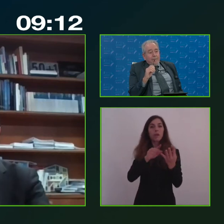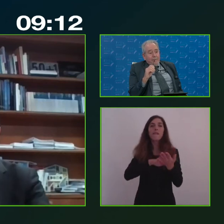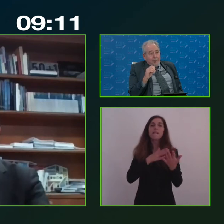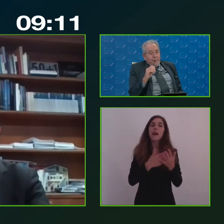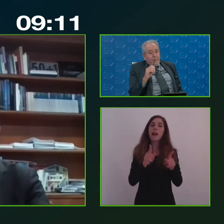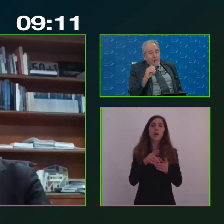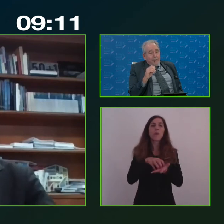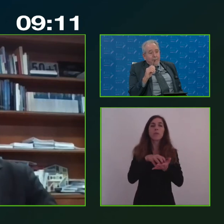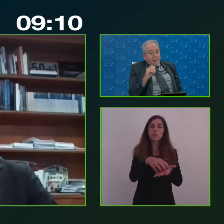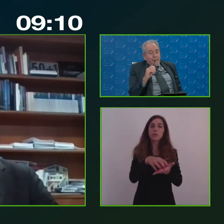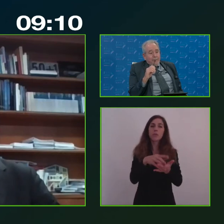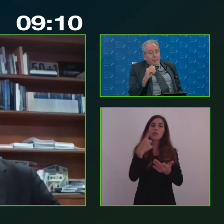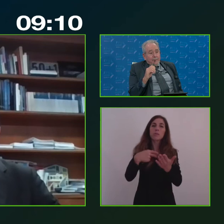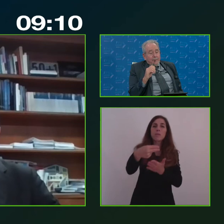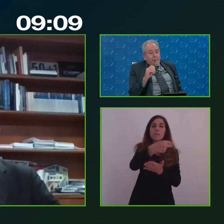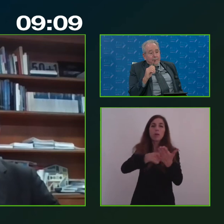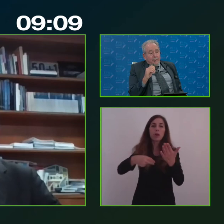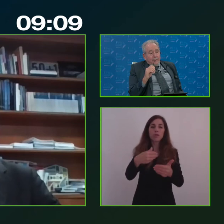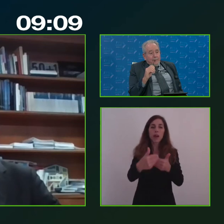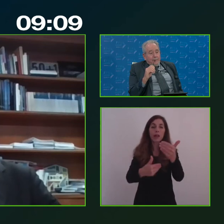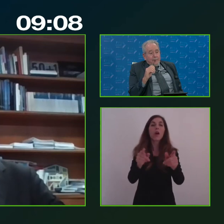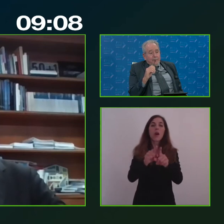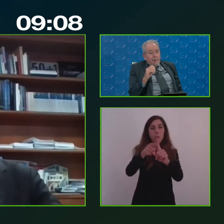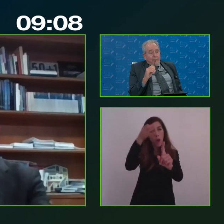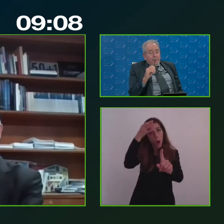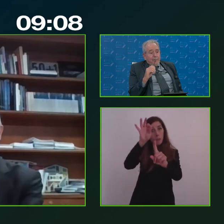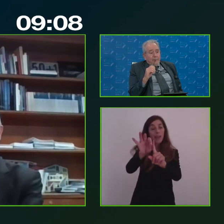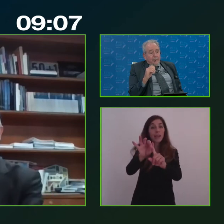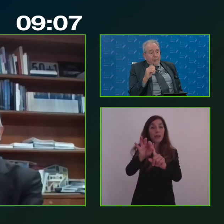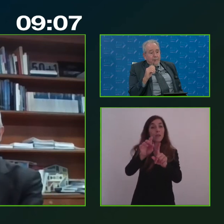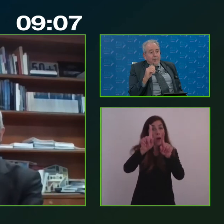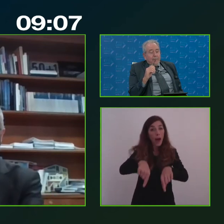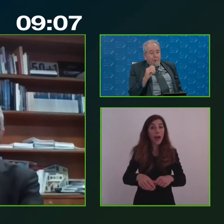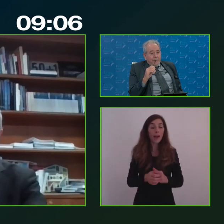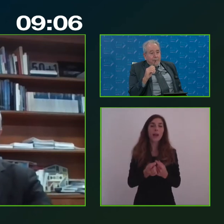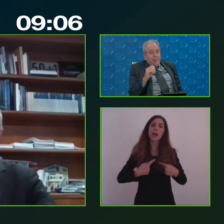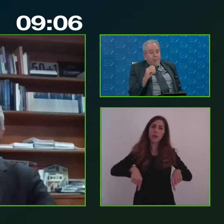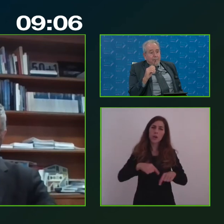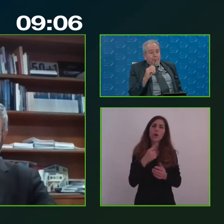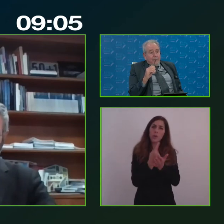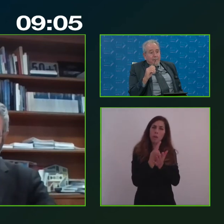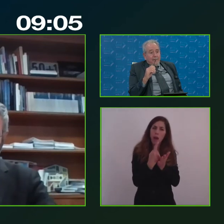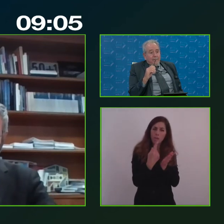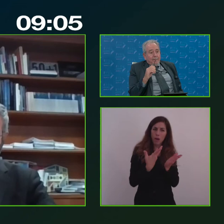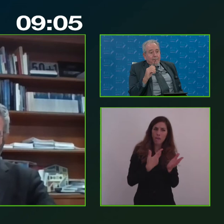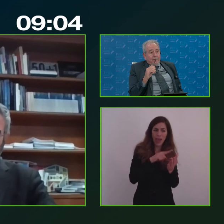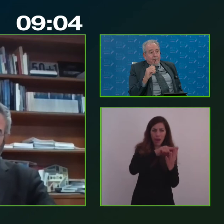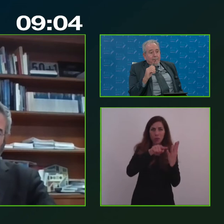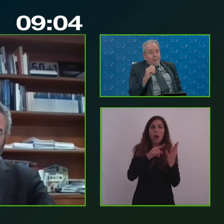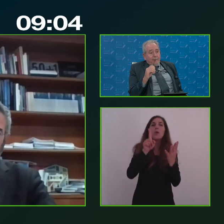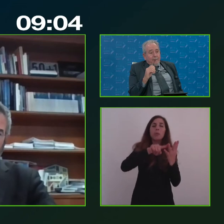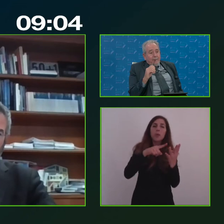'obiettivo del piano. Sono le cose che dobbiamo avere e quelle che vogliamo rafforzare in prospettiva.